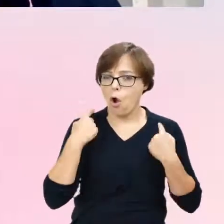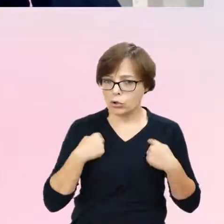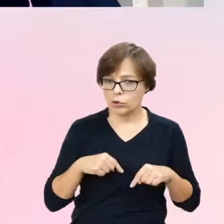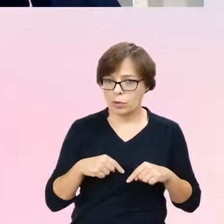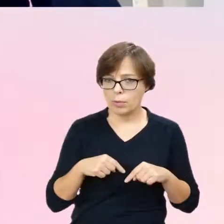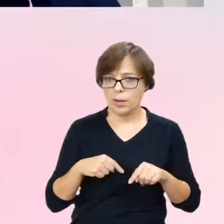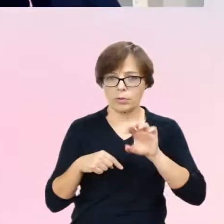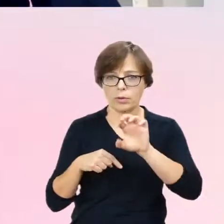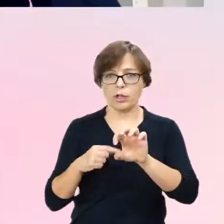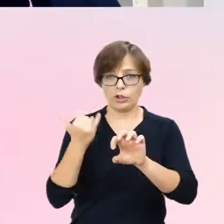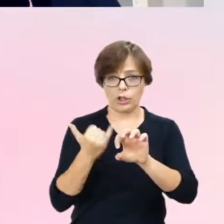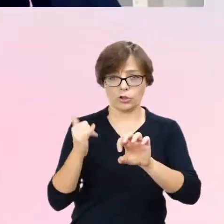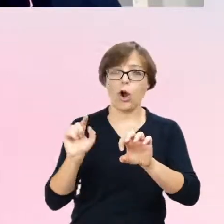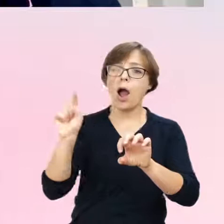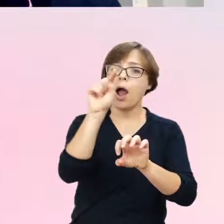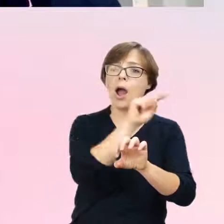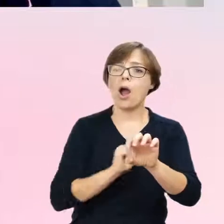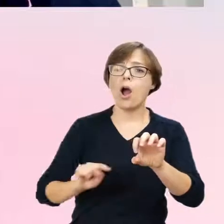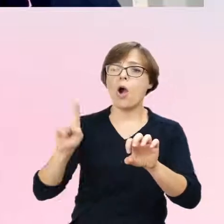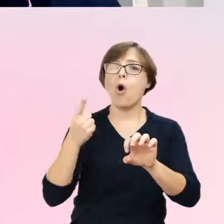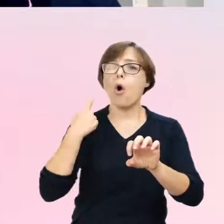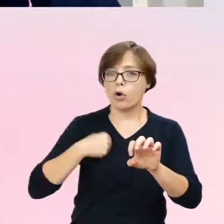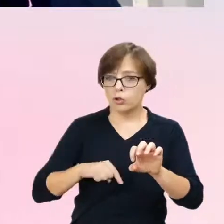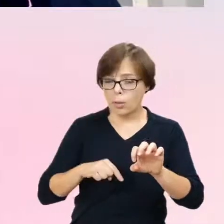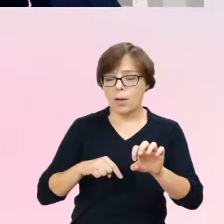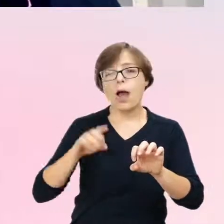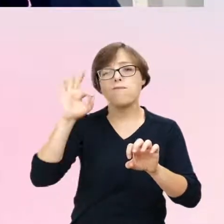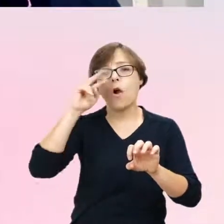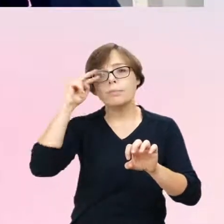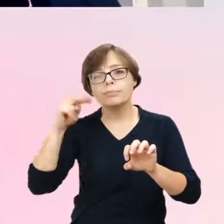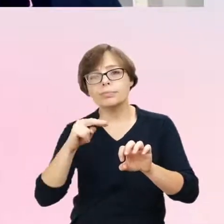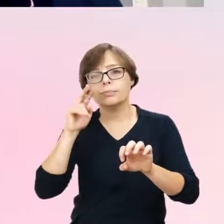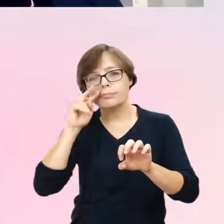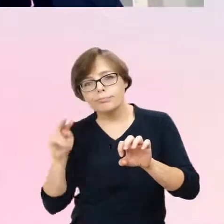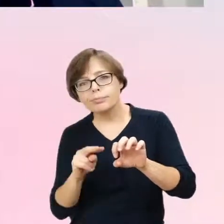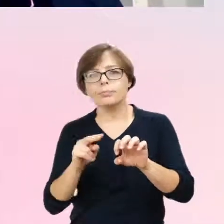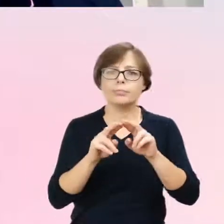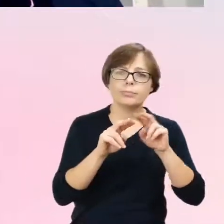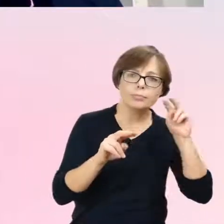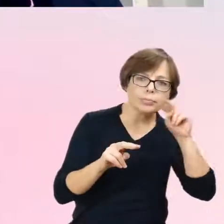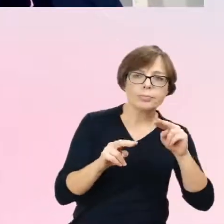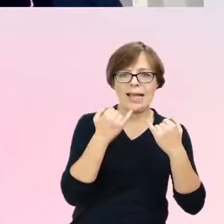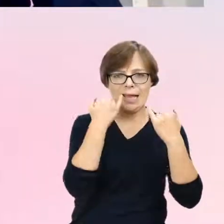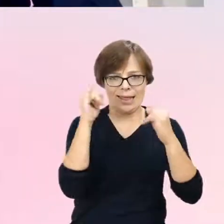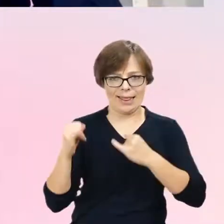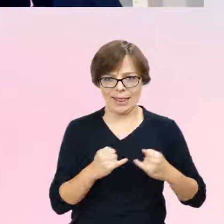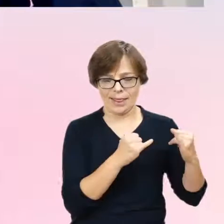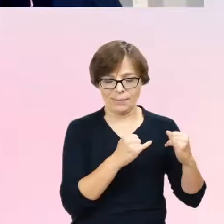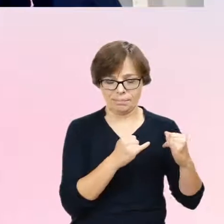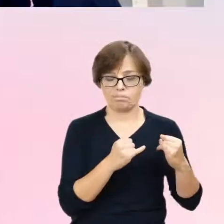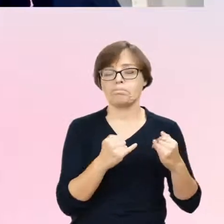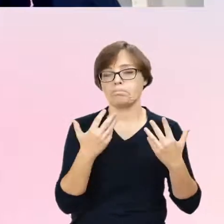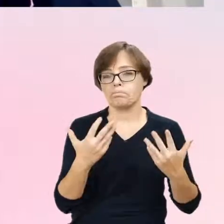takiego dziecka, to każda z tych osób może mieć inną perspektywę. I tak naprawdę zjawisko